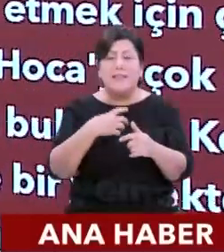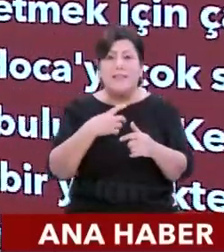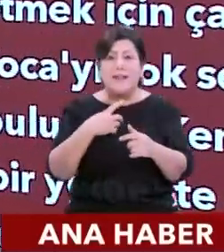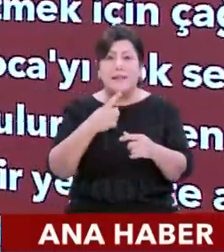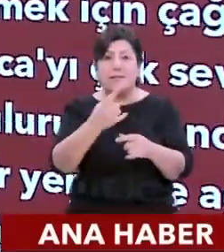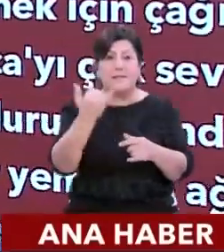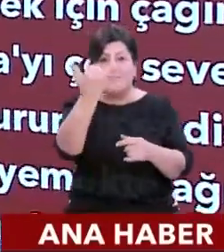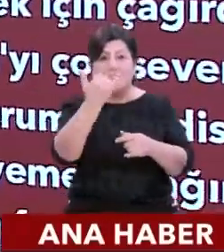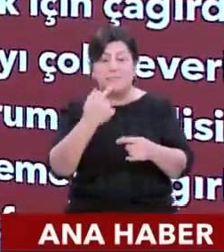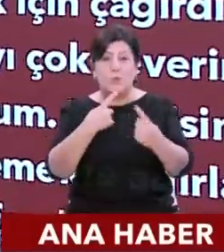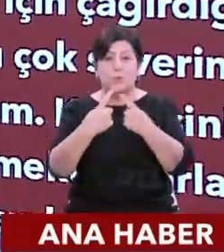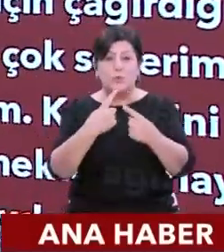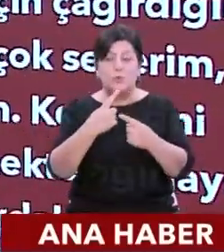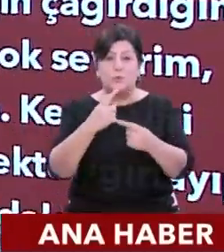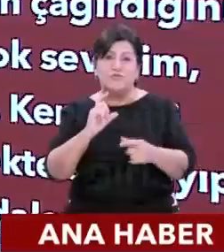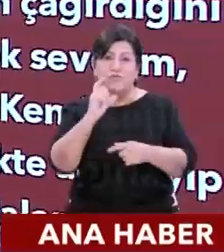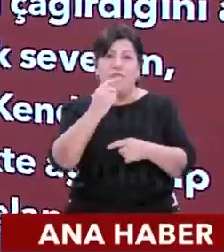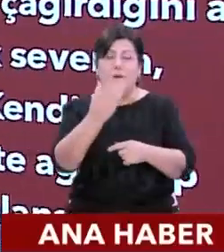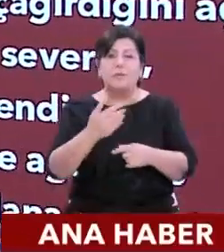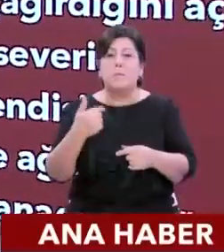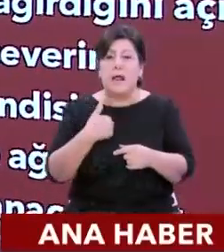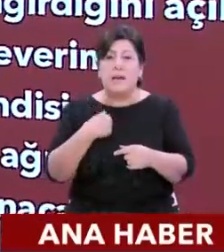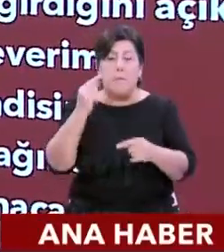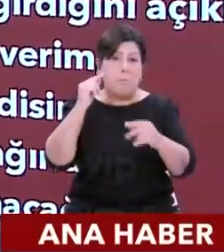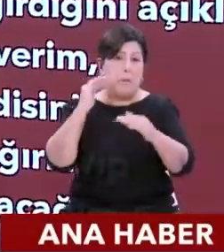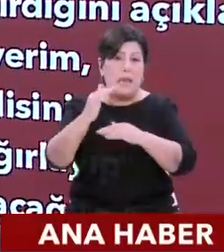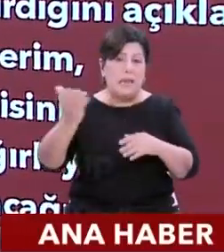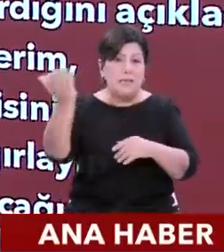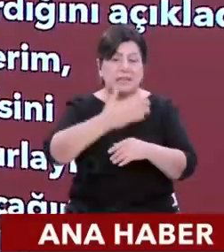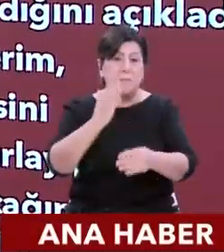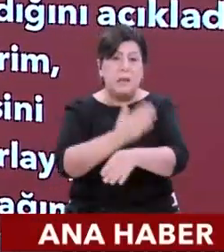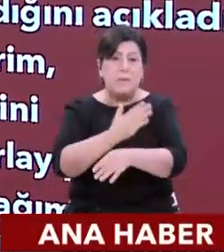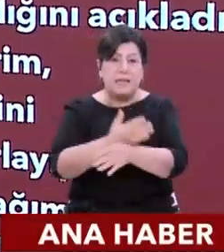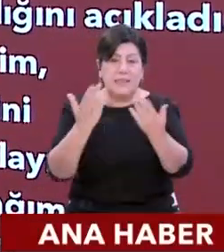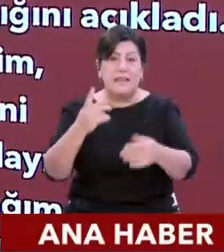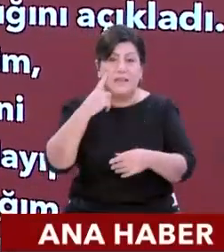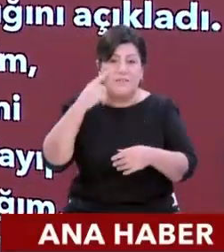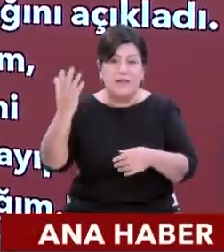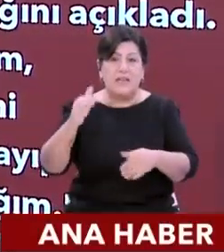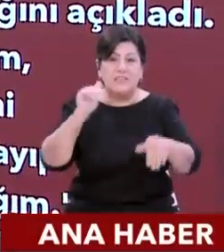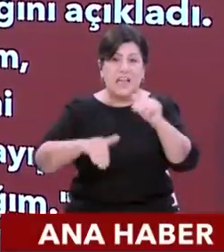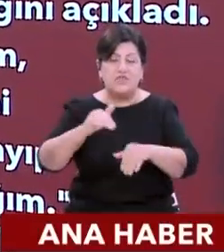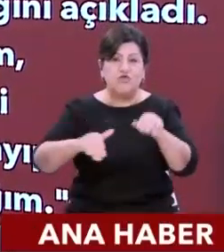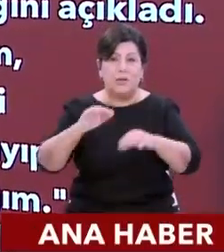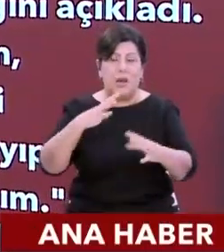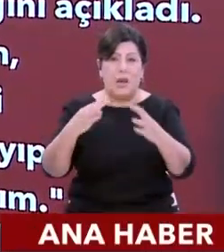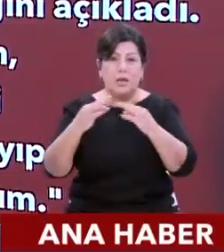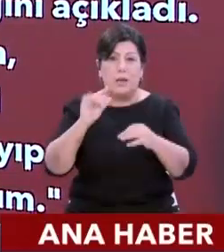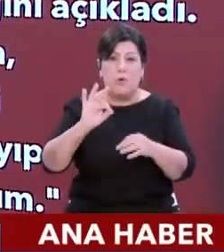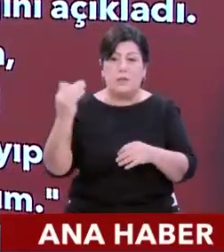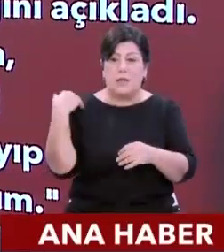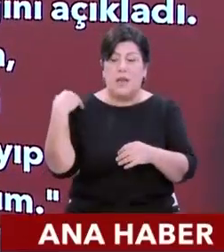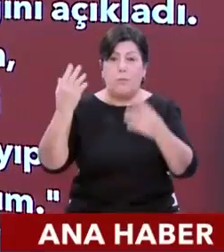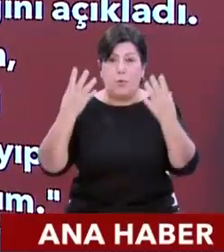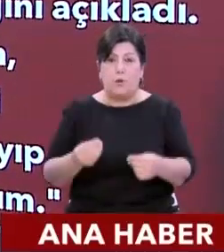alınca şöyle bir çıkışta bulundu. Bana milletten, memleketten, devletten, seçilenden böyle bir talep gelirse